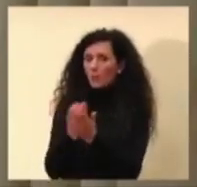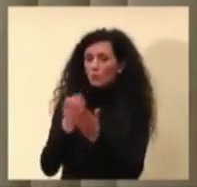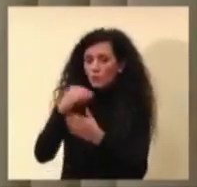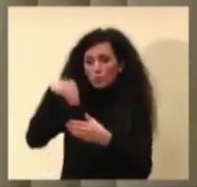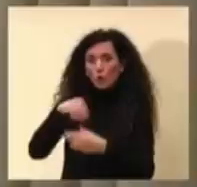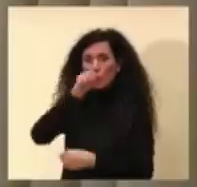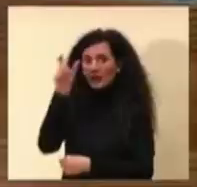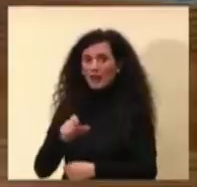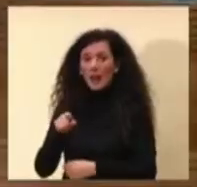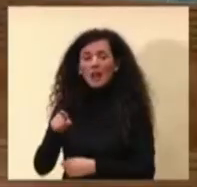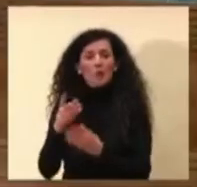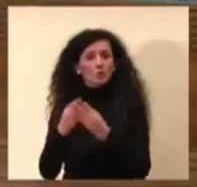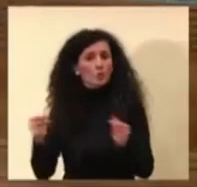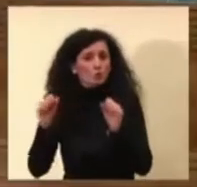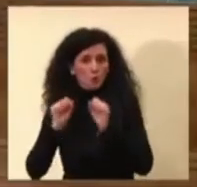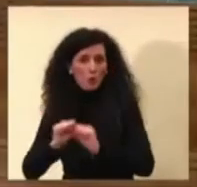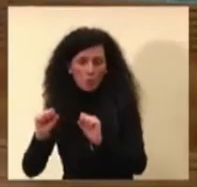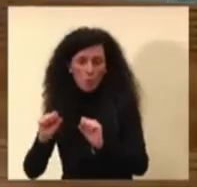soluzione. Grazie.